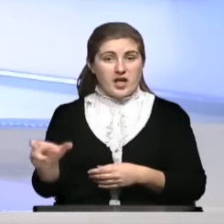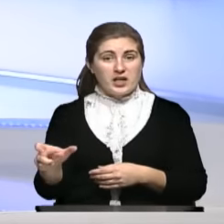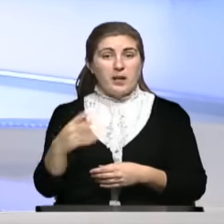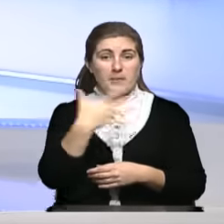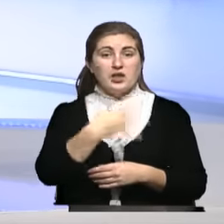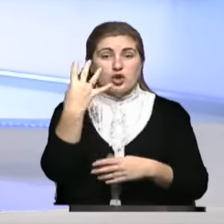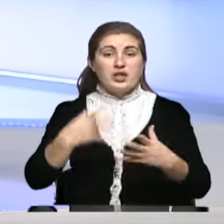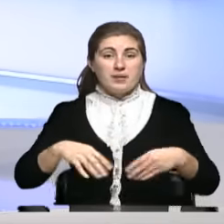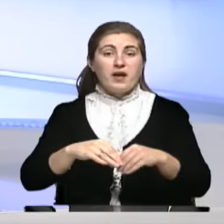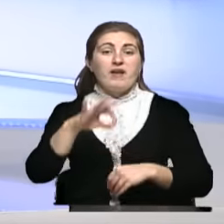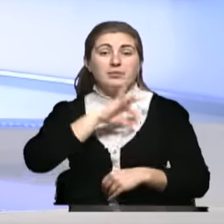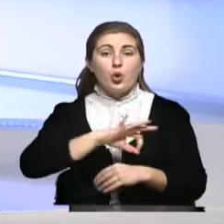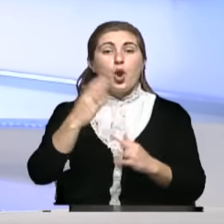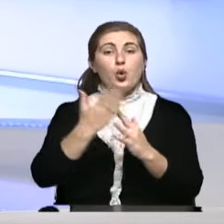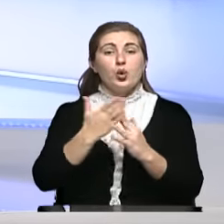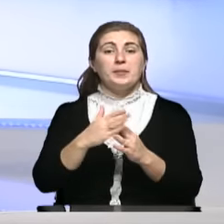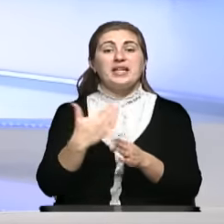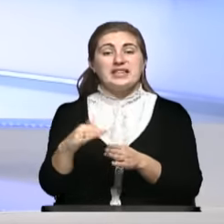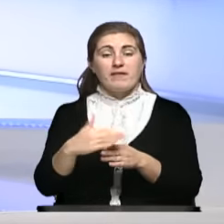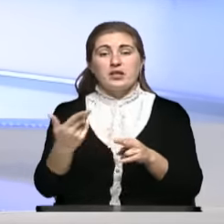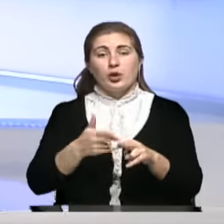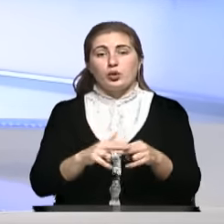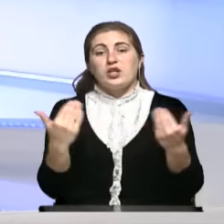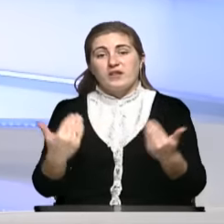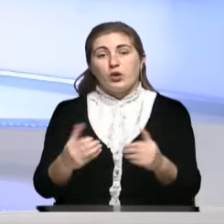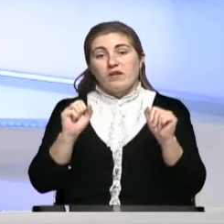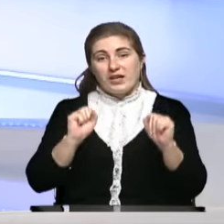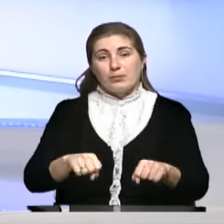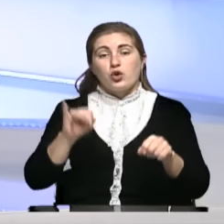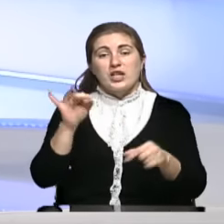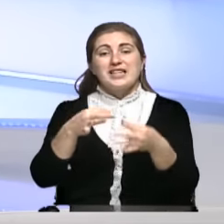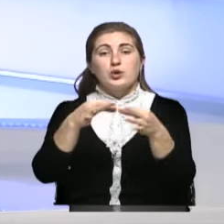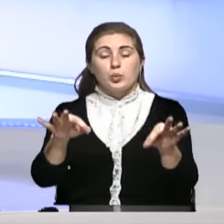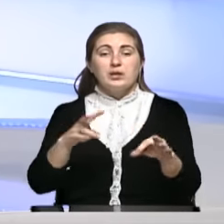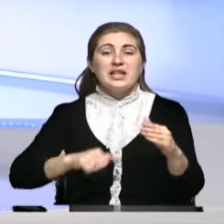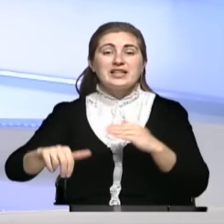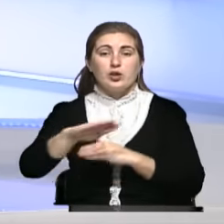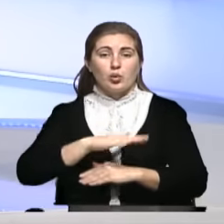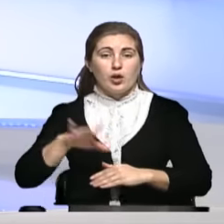семьи воспользовались льготным кредитованием, которое сегодня возможно и доступно на территории Республики Крым.